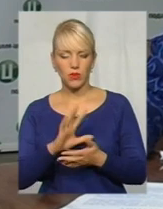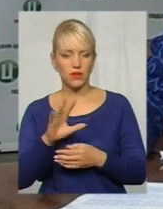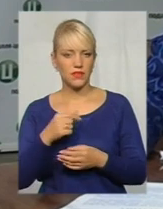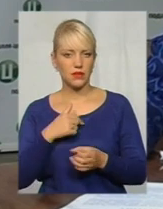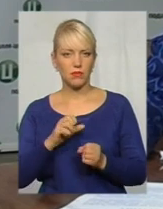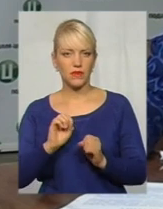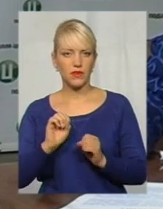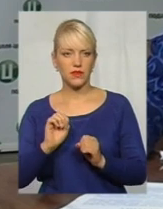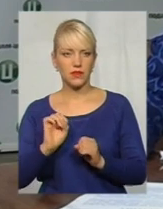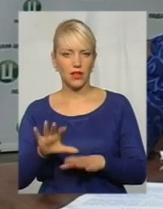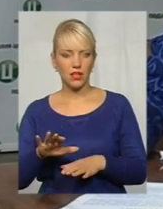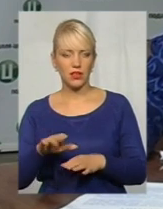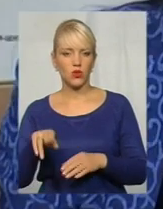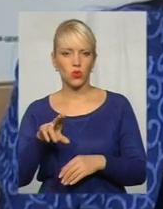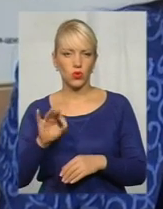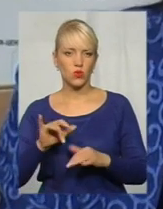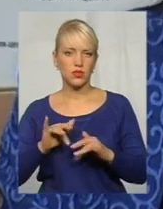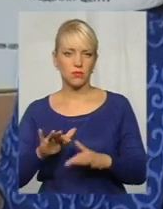документи до справи.